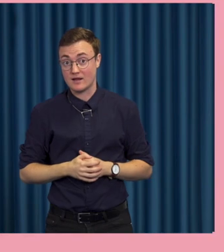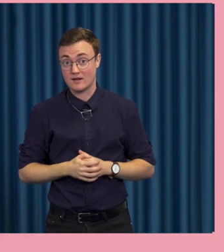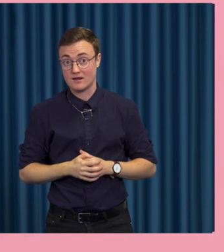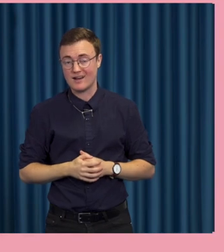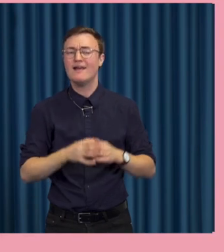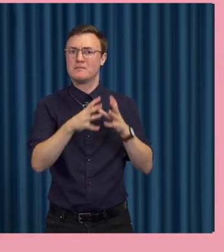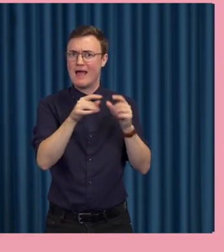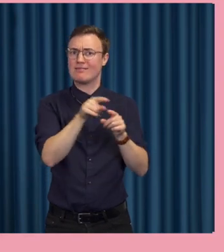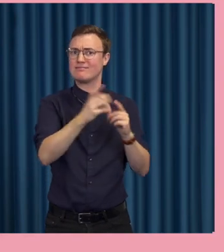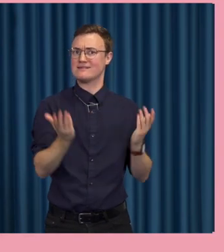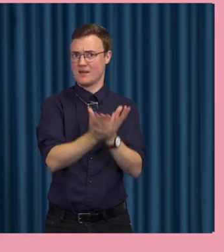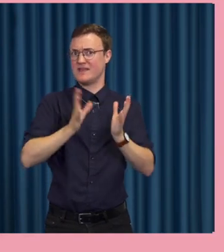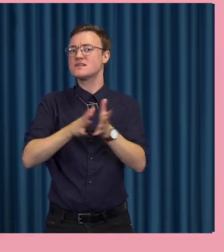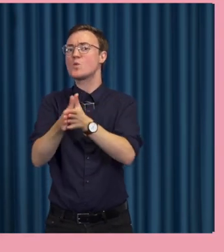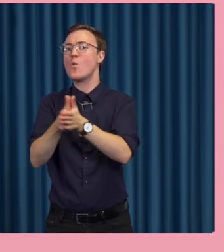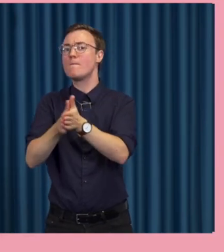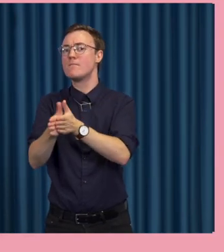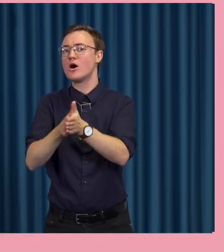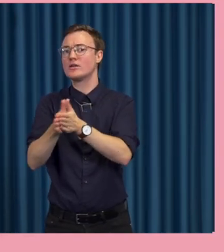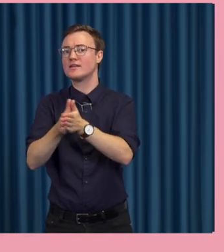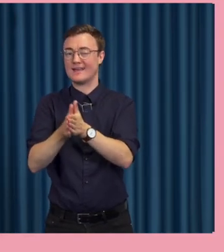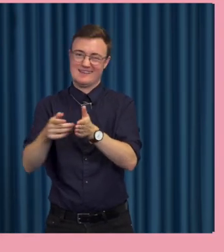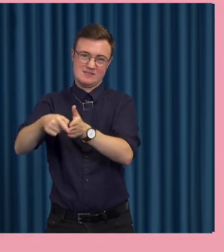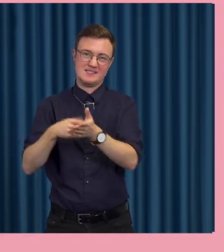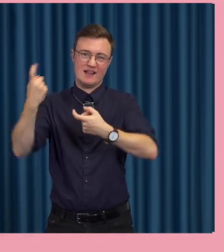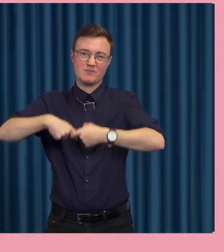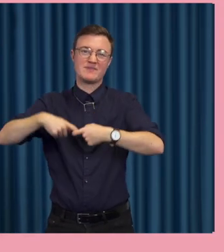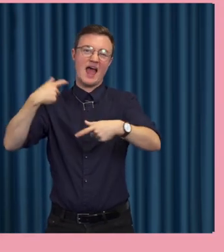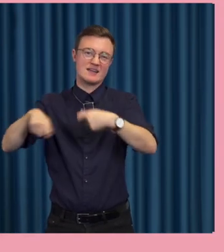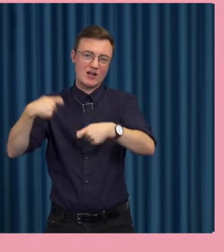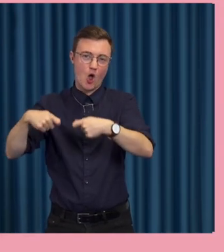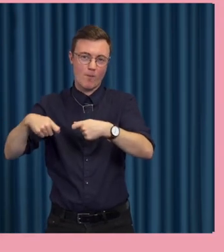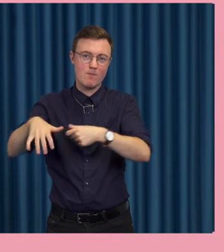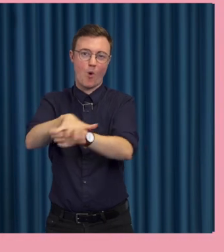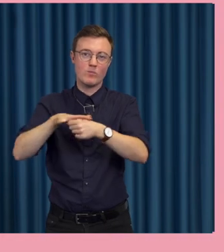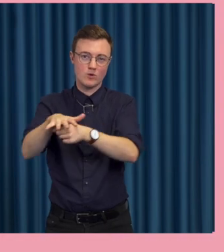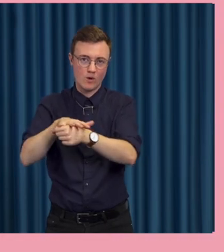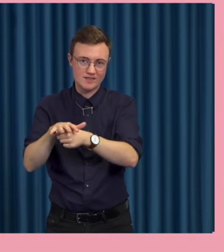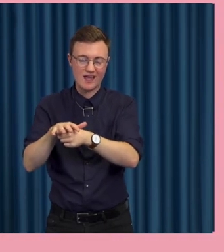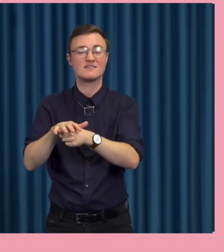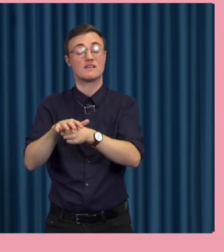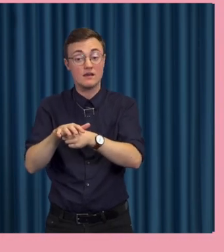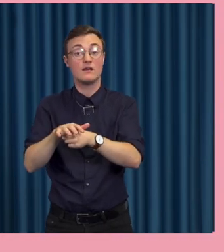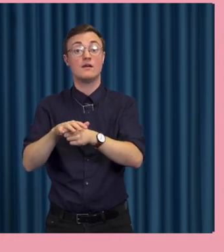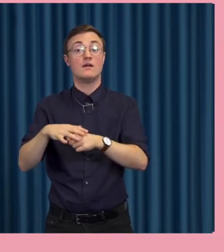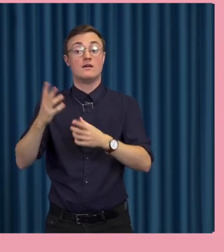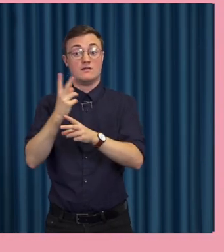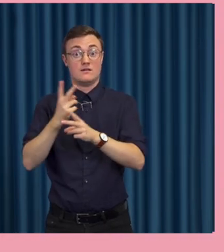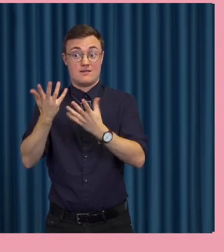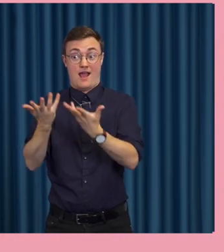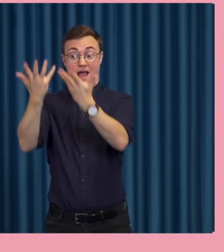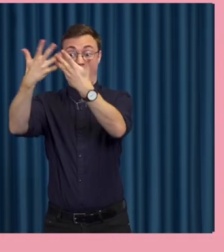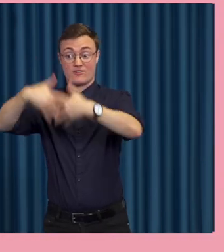Så där är det ingenting, men samtidigt så finns det ju en utmaning, inte minst kanske på reklamområdet och rekommendationsområdet, att ju mer